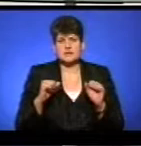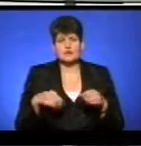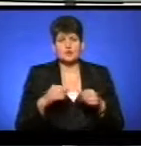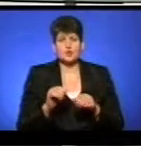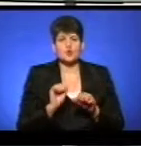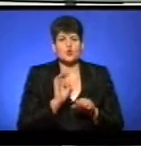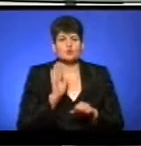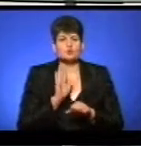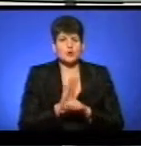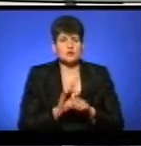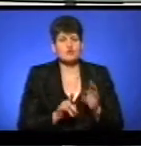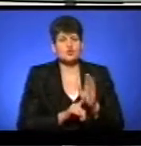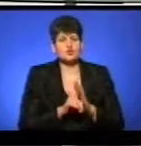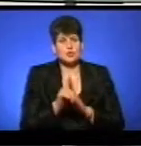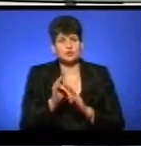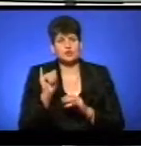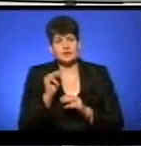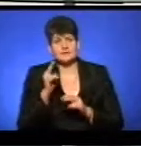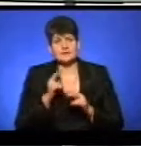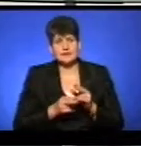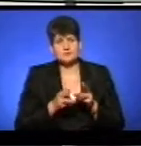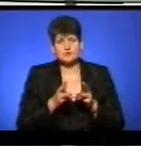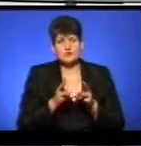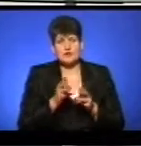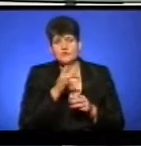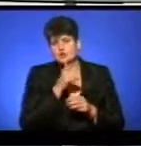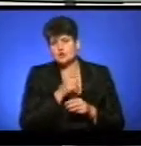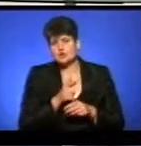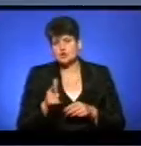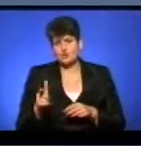розпорядження про початок і кінець опалювального сезону в області.